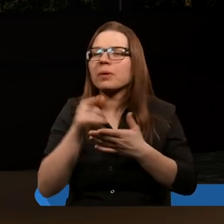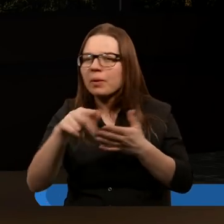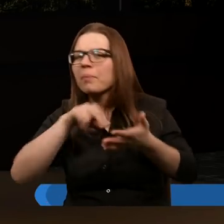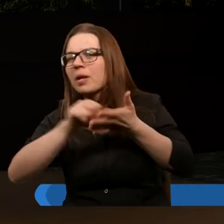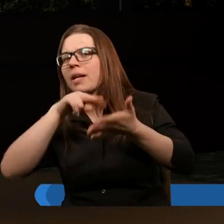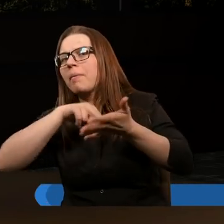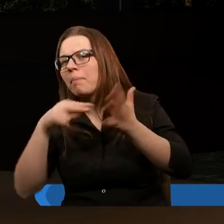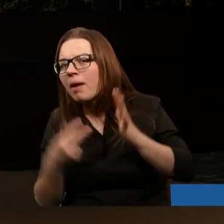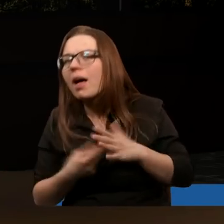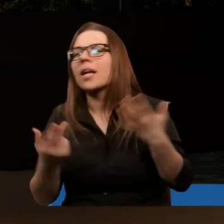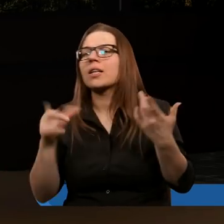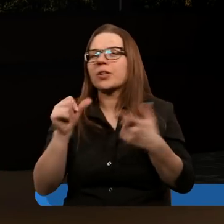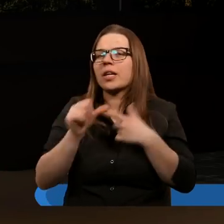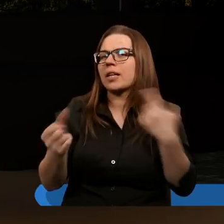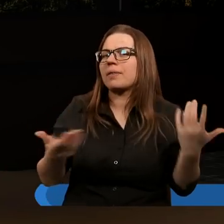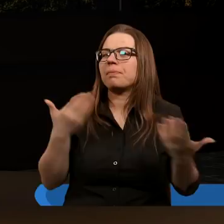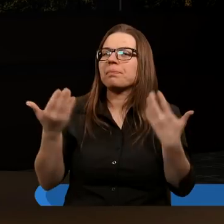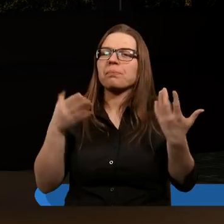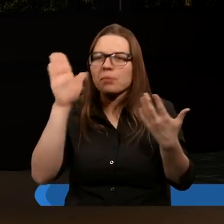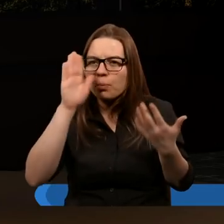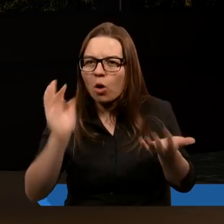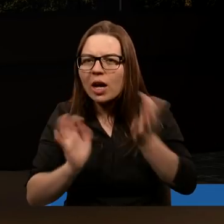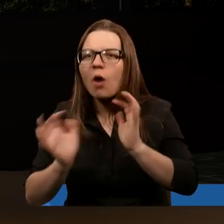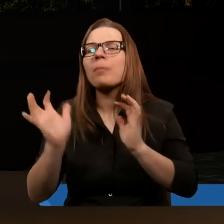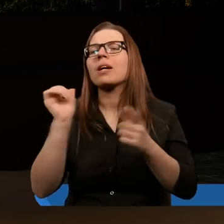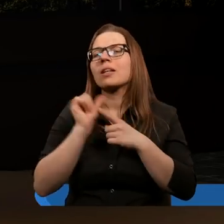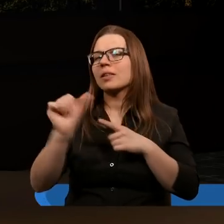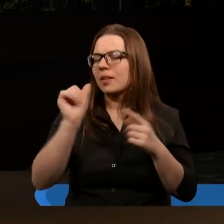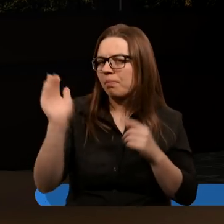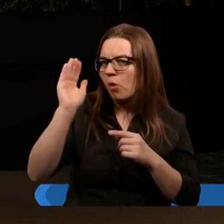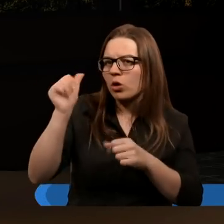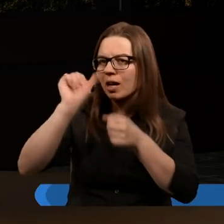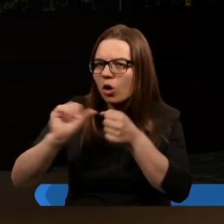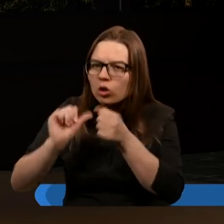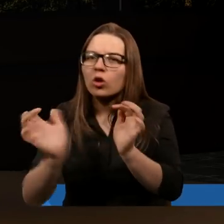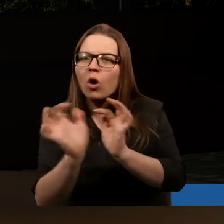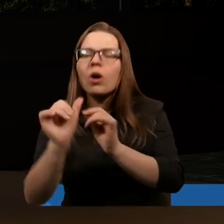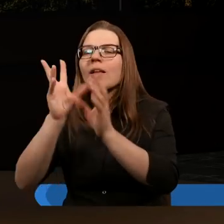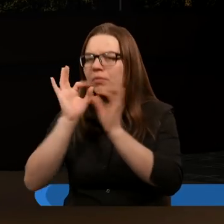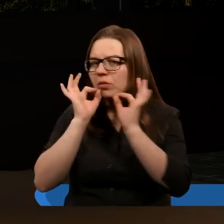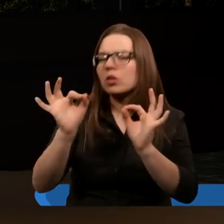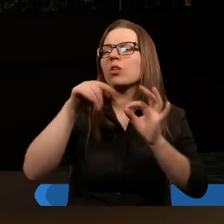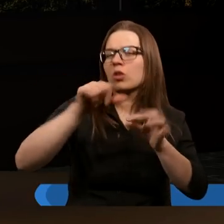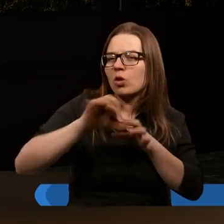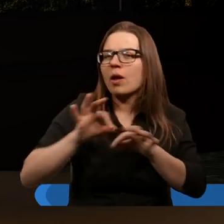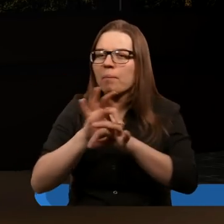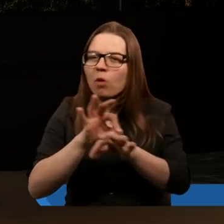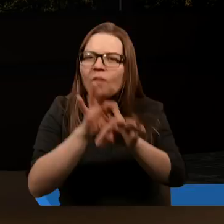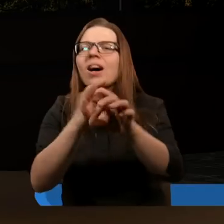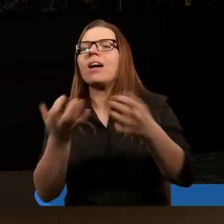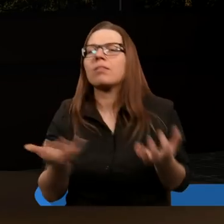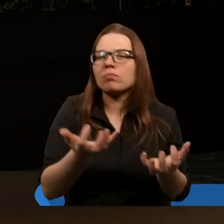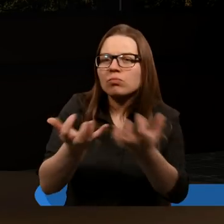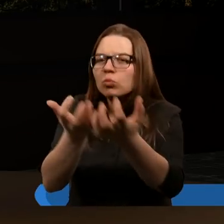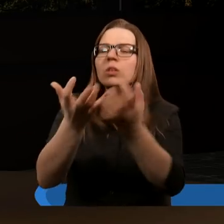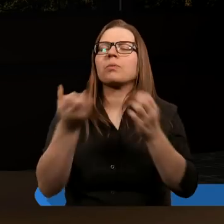plan, że jest Boża opieka, że jest Boża kontrola i Jezus, który to wszystko prowadzi i prowadzi